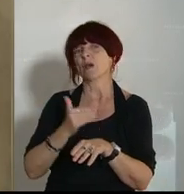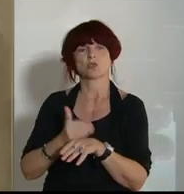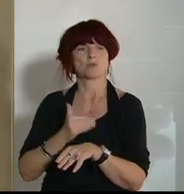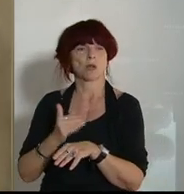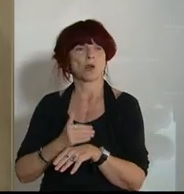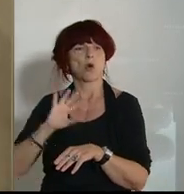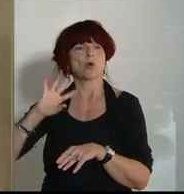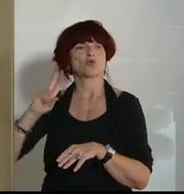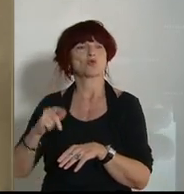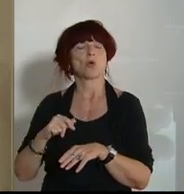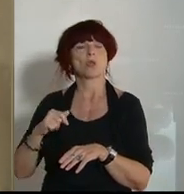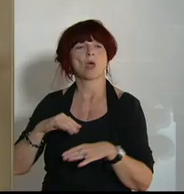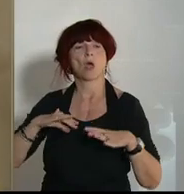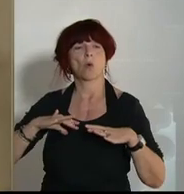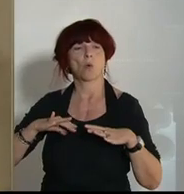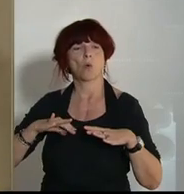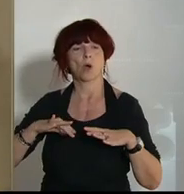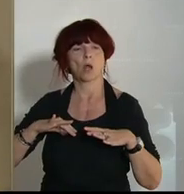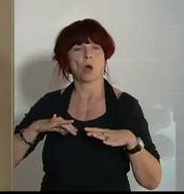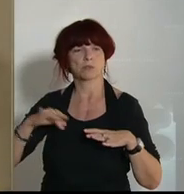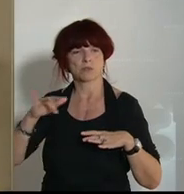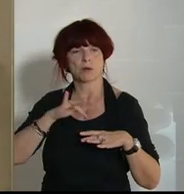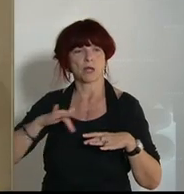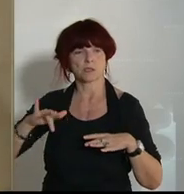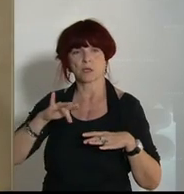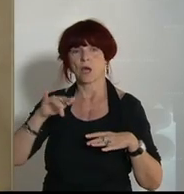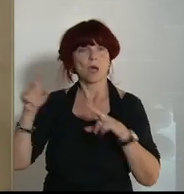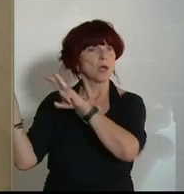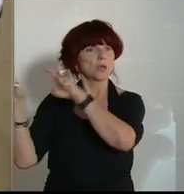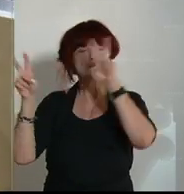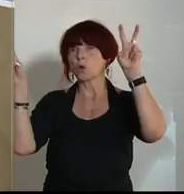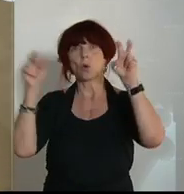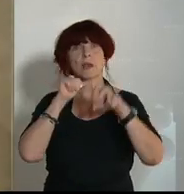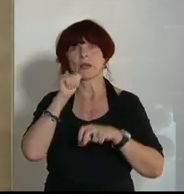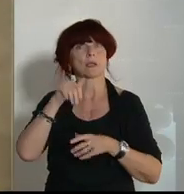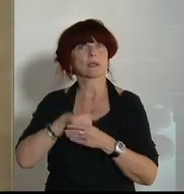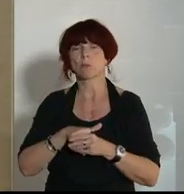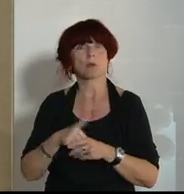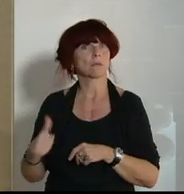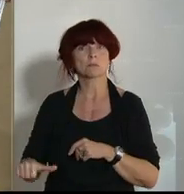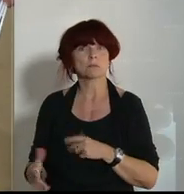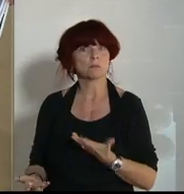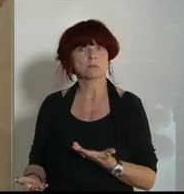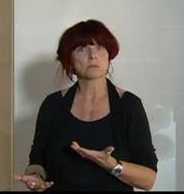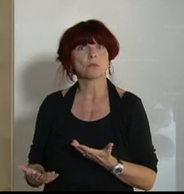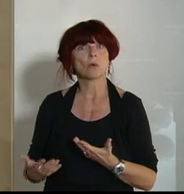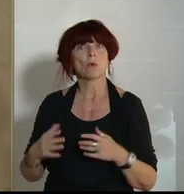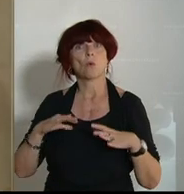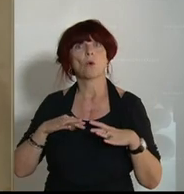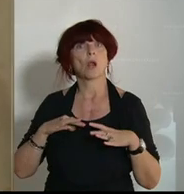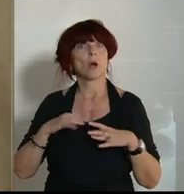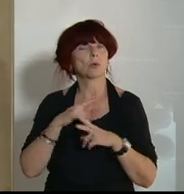Urlaubsplätze. Nichts vom Slogan, nichts enthalten. Urlaub in Österreich. Wieder ein Bild.